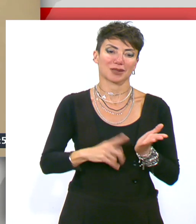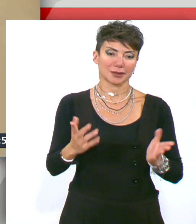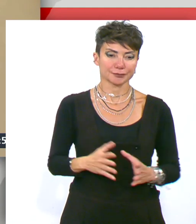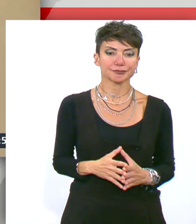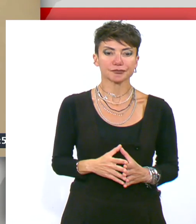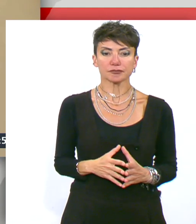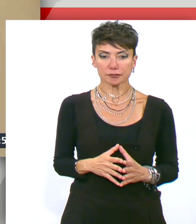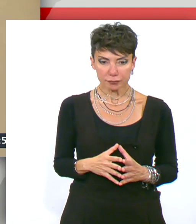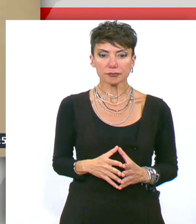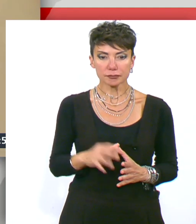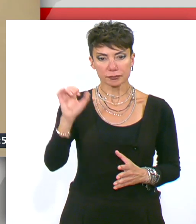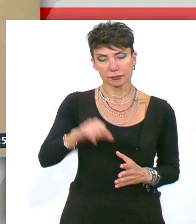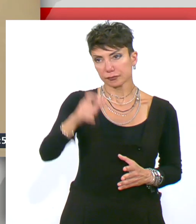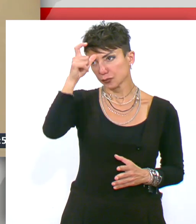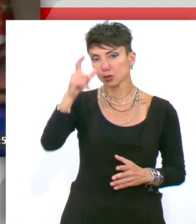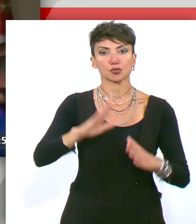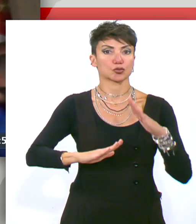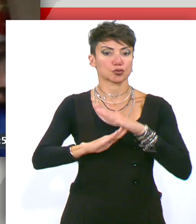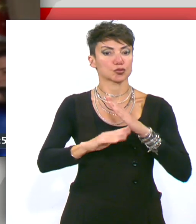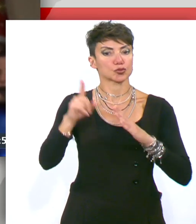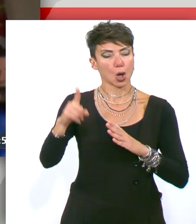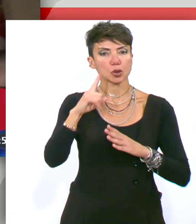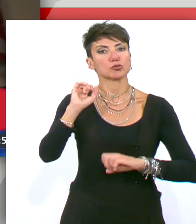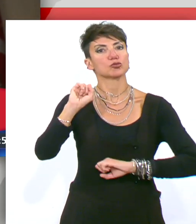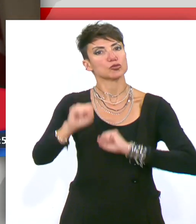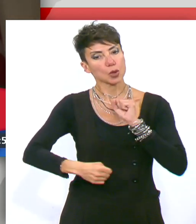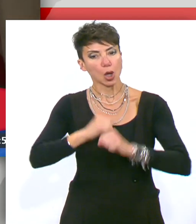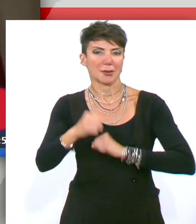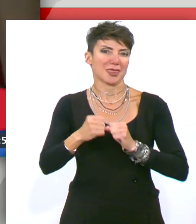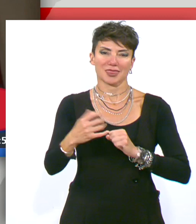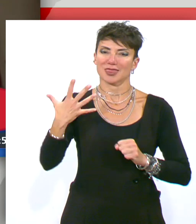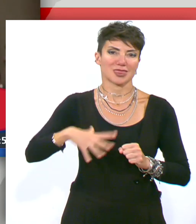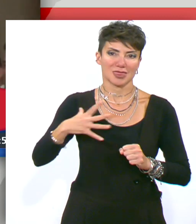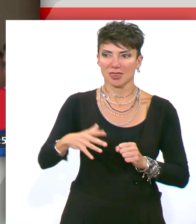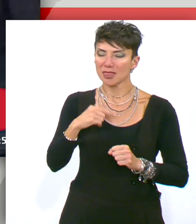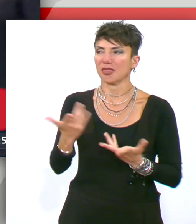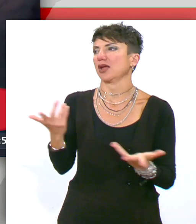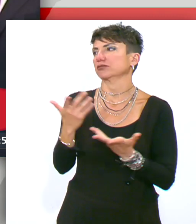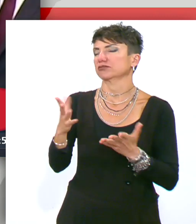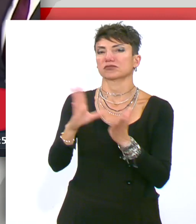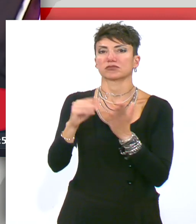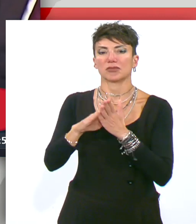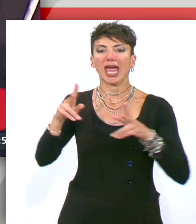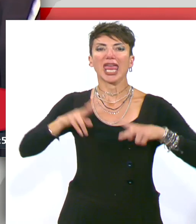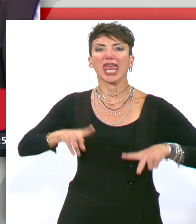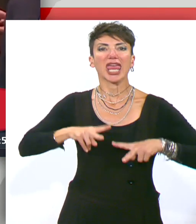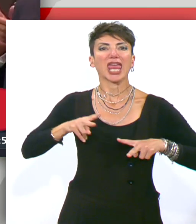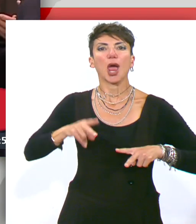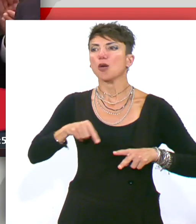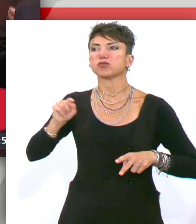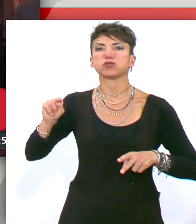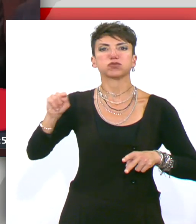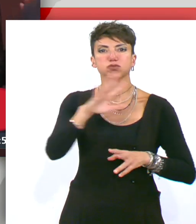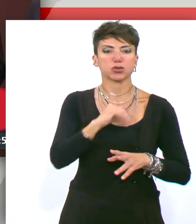Συνολικά, ο Τούρκος Πρόεδρος εκτιμάται που έχει προσπαθήσει να εξαφανίσει υπουργούς που έχουν καταστεί